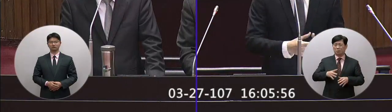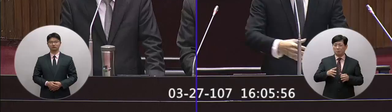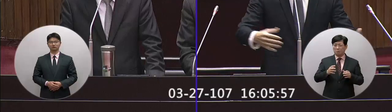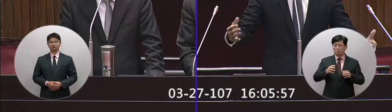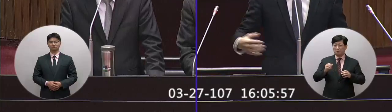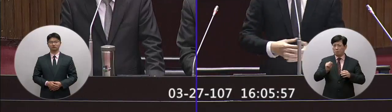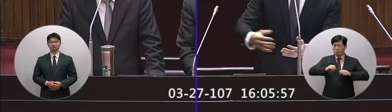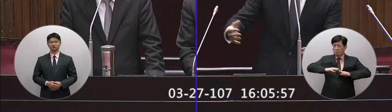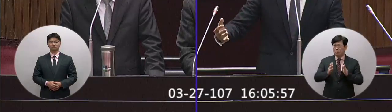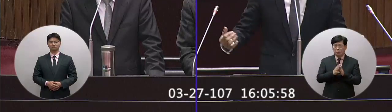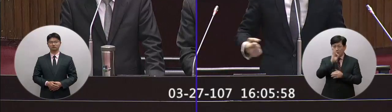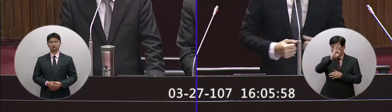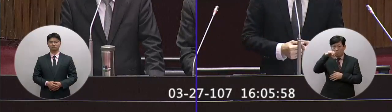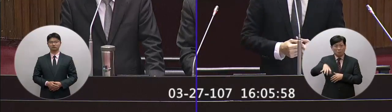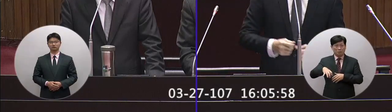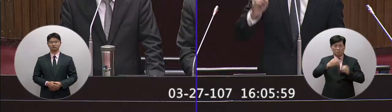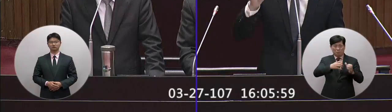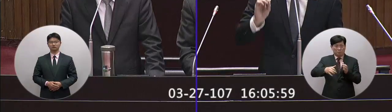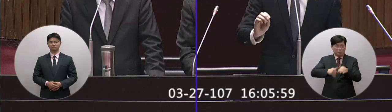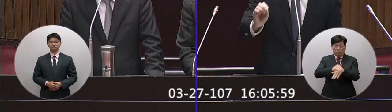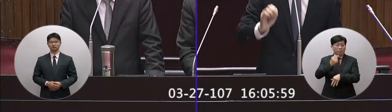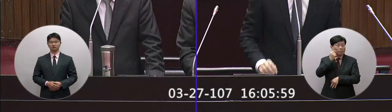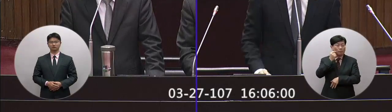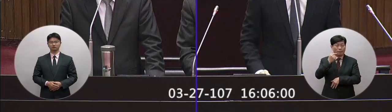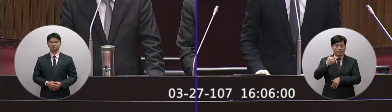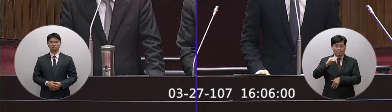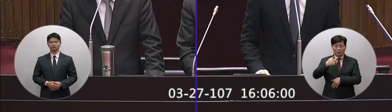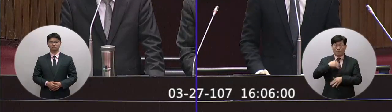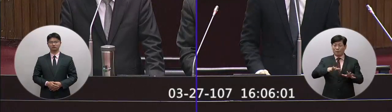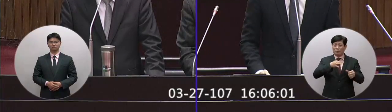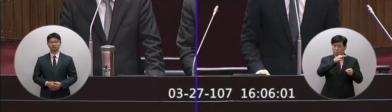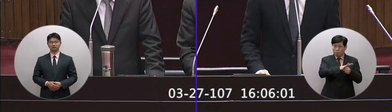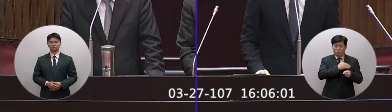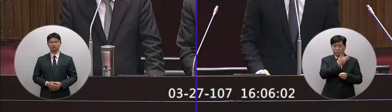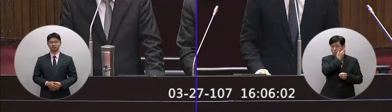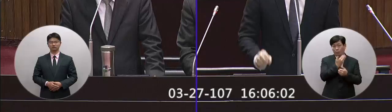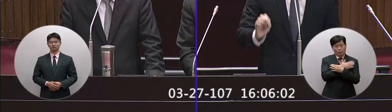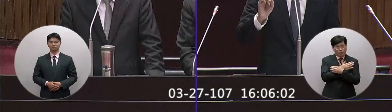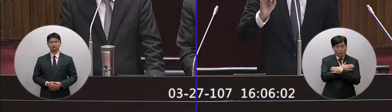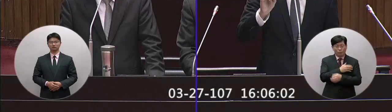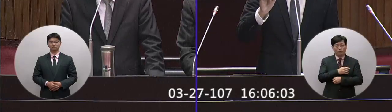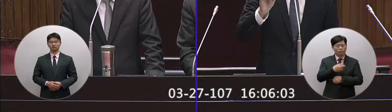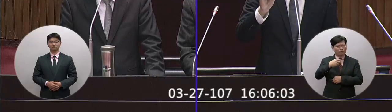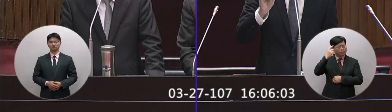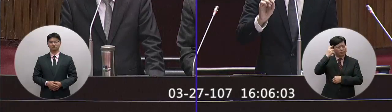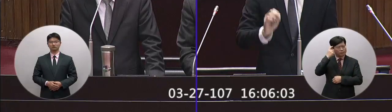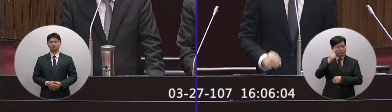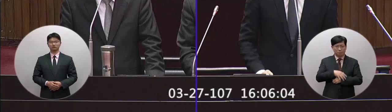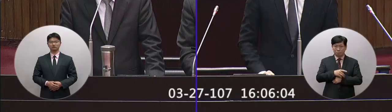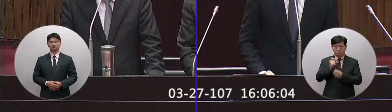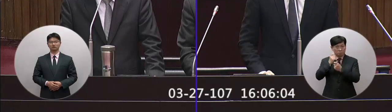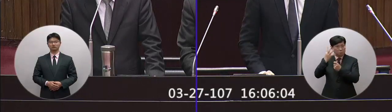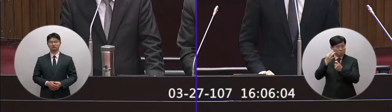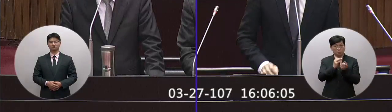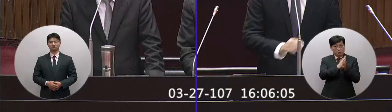不可能說要去找地方都會有但是我們在補助這些這個輸入的時候其實就要去看這幾